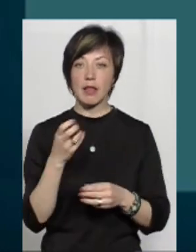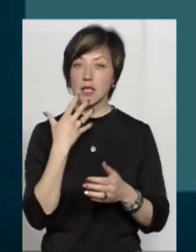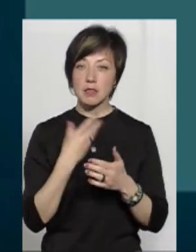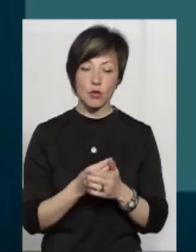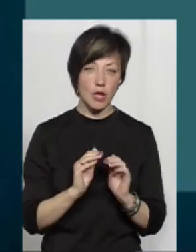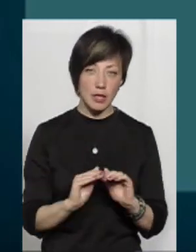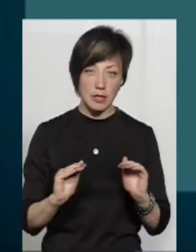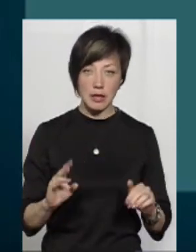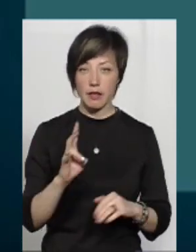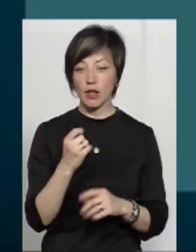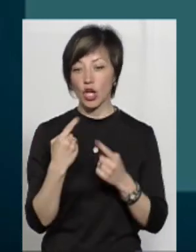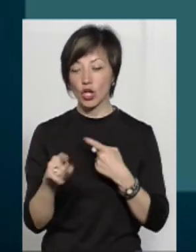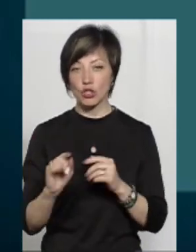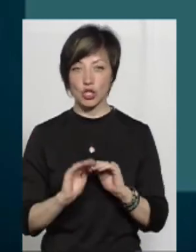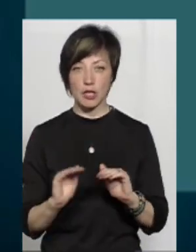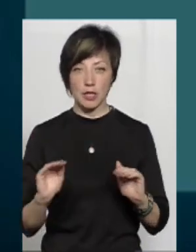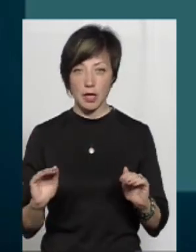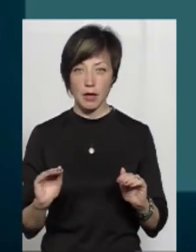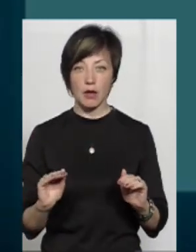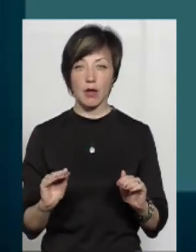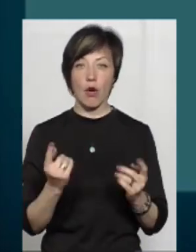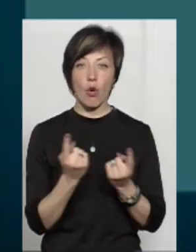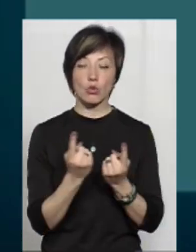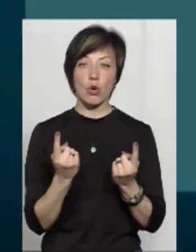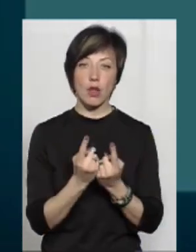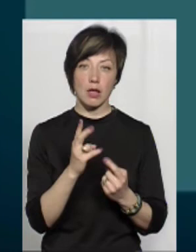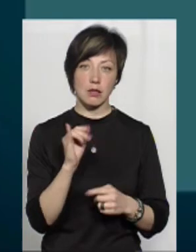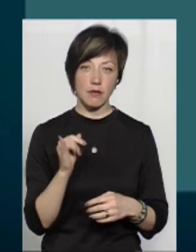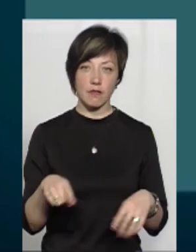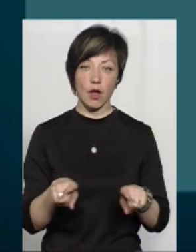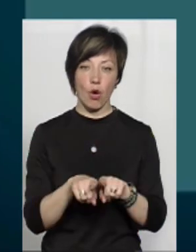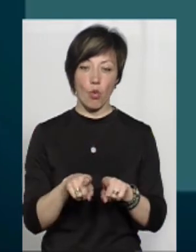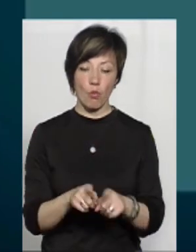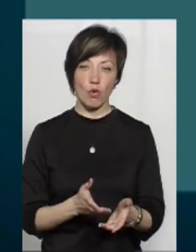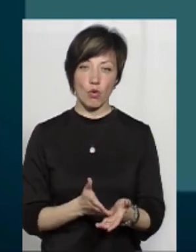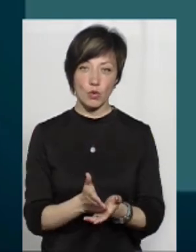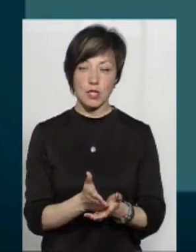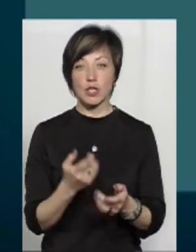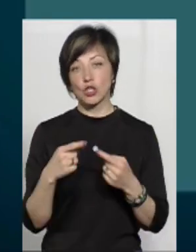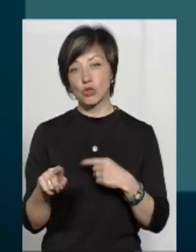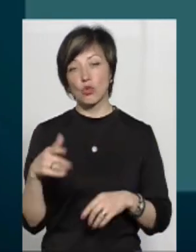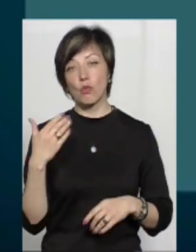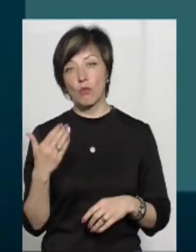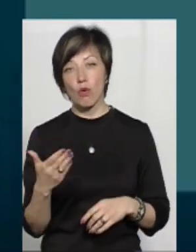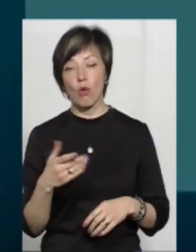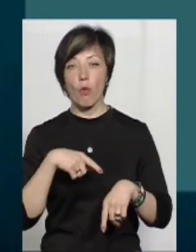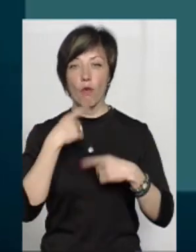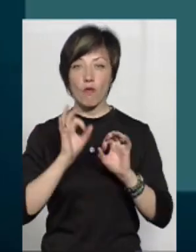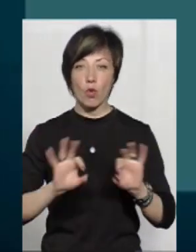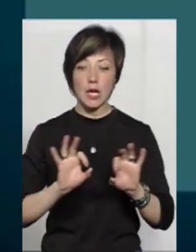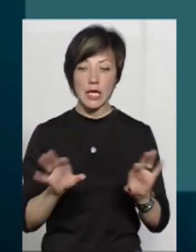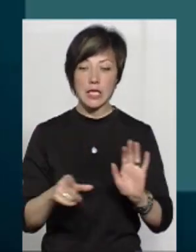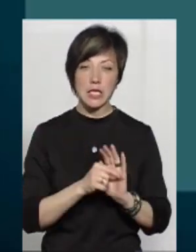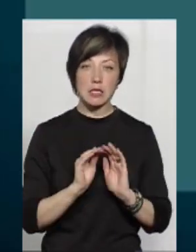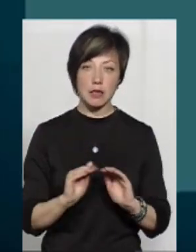своїх дітей, ні на інших дітей-однокласників в такому руслі. І з іншого боку говорили і з дітьми